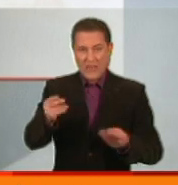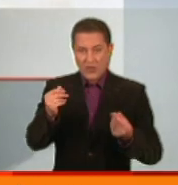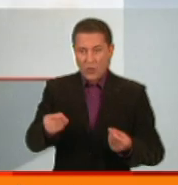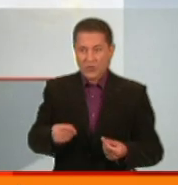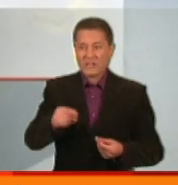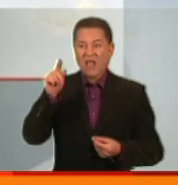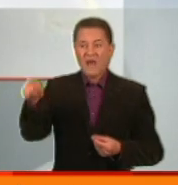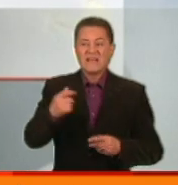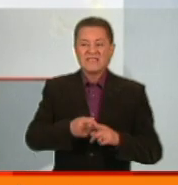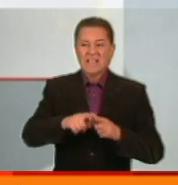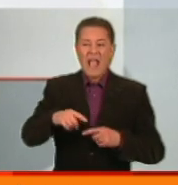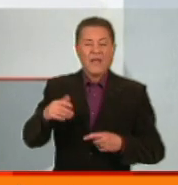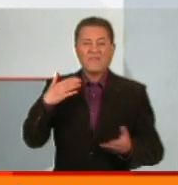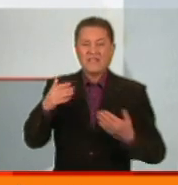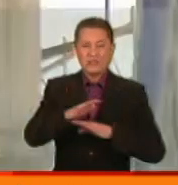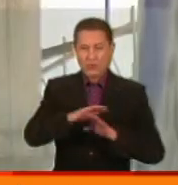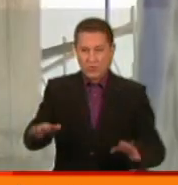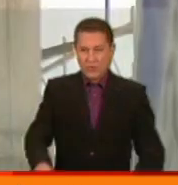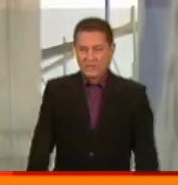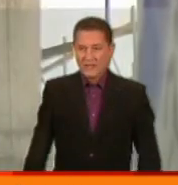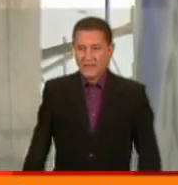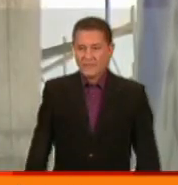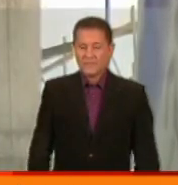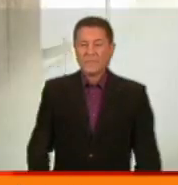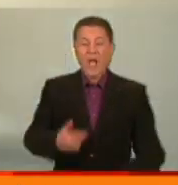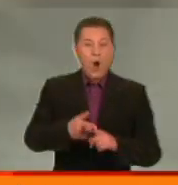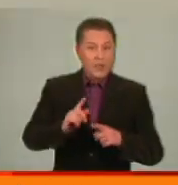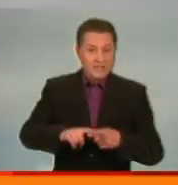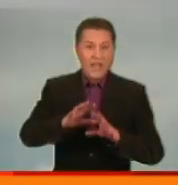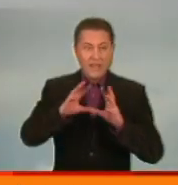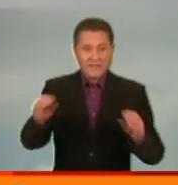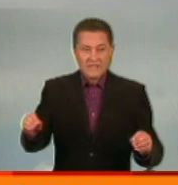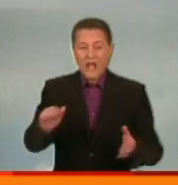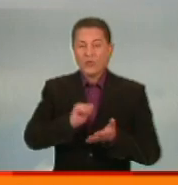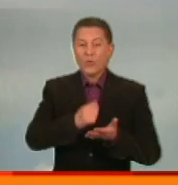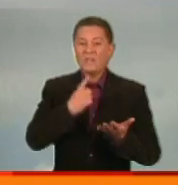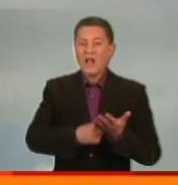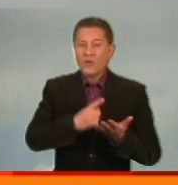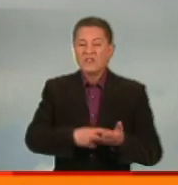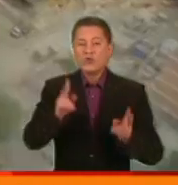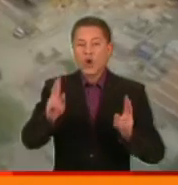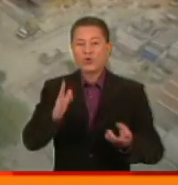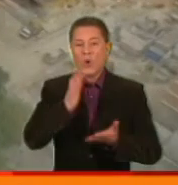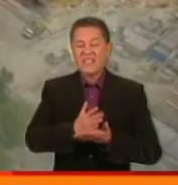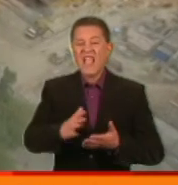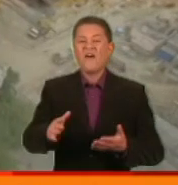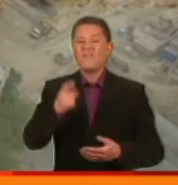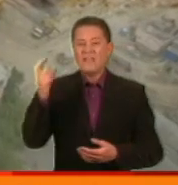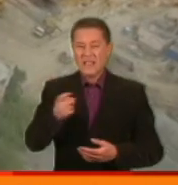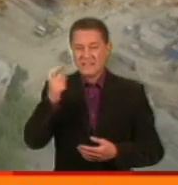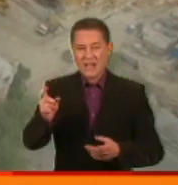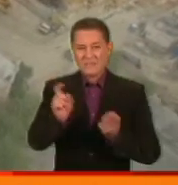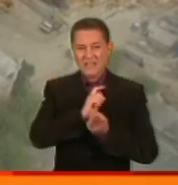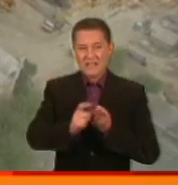підприємницька моя діяльність. Так побачимо. Оце і увесь діалог. Документально довести, хто є власником скандальної забудови,